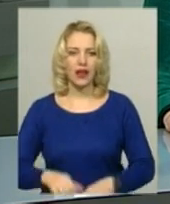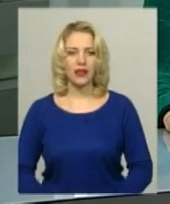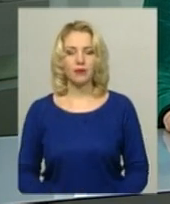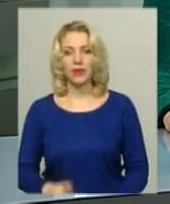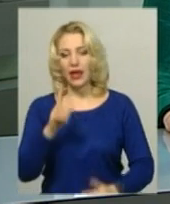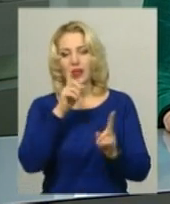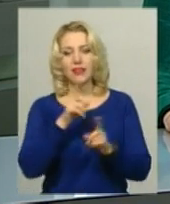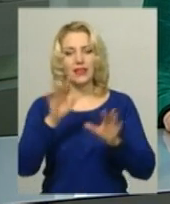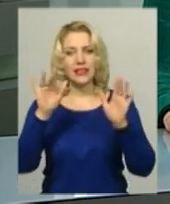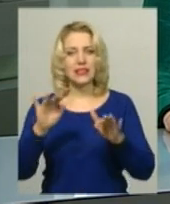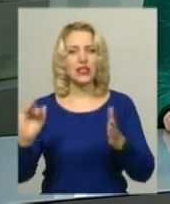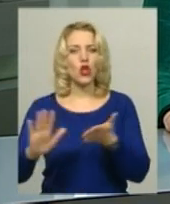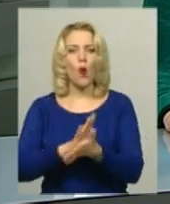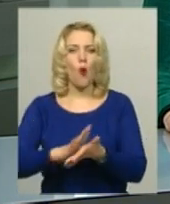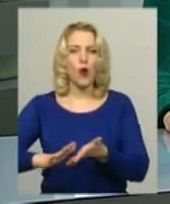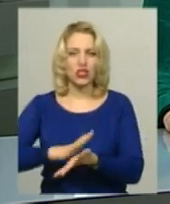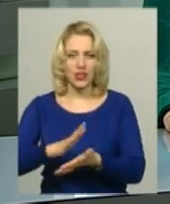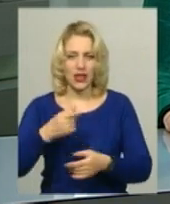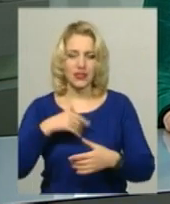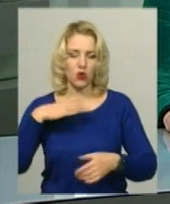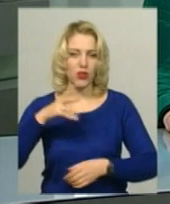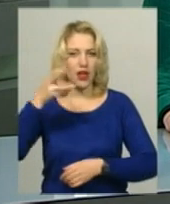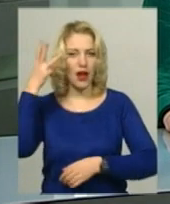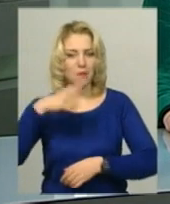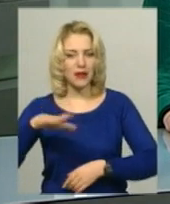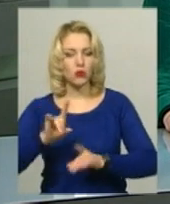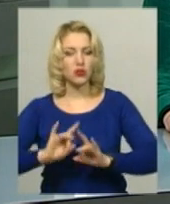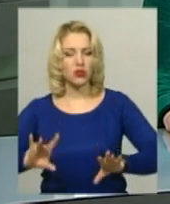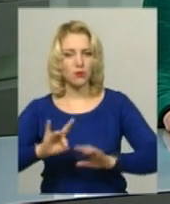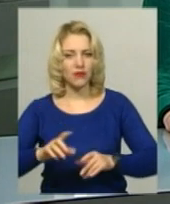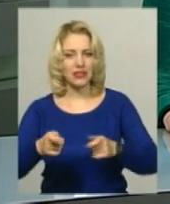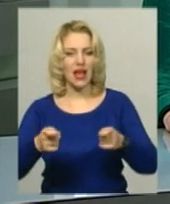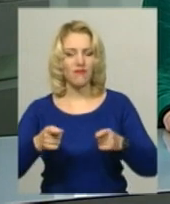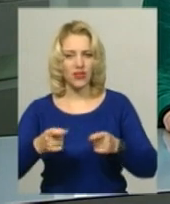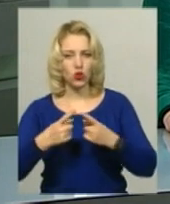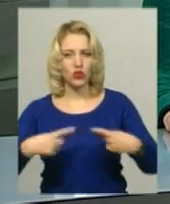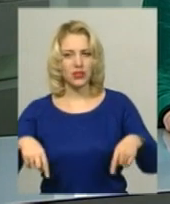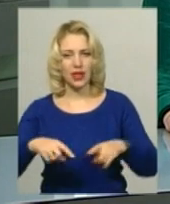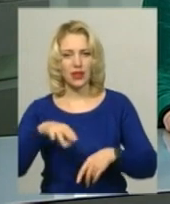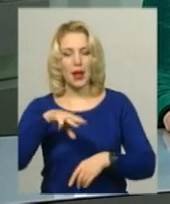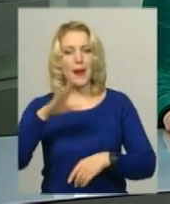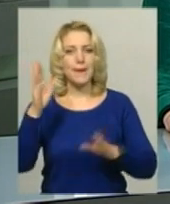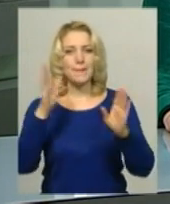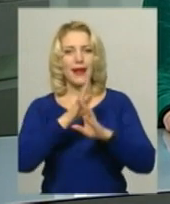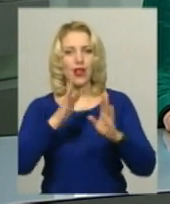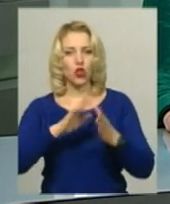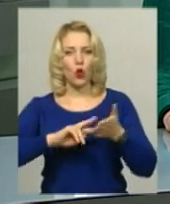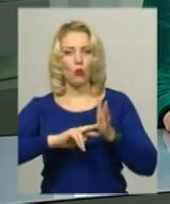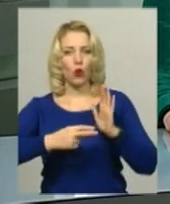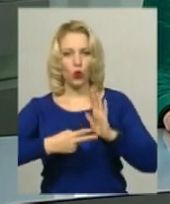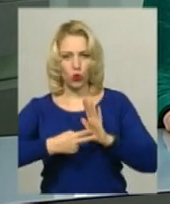оживадицю прогнозують синоптики на Хмельниччині. Про це розповіла завідувача сектору метеопрогнозів Хмельницького обласного центру з